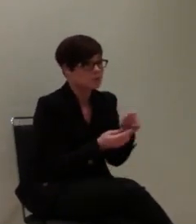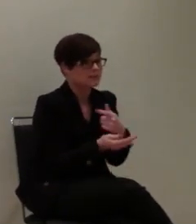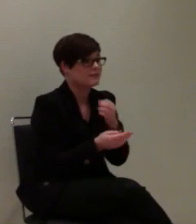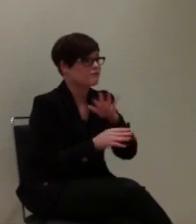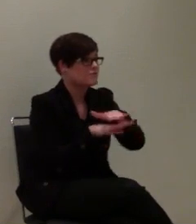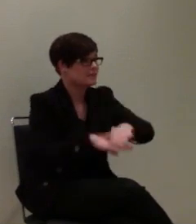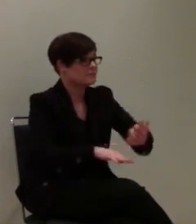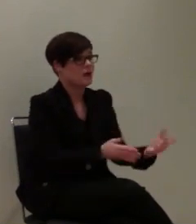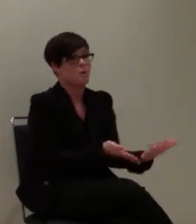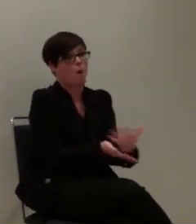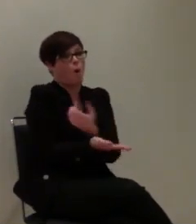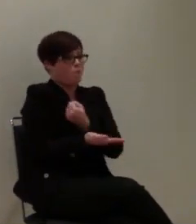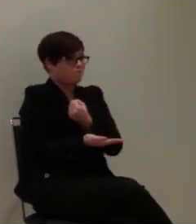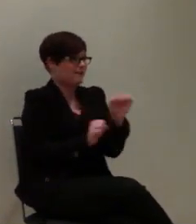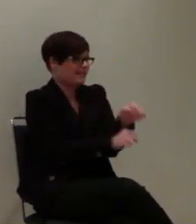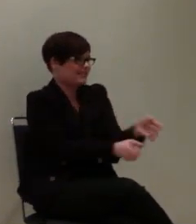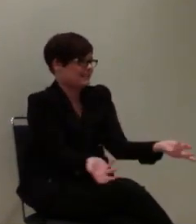kosten.